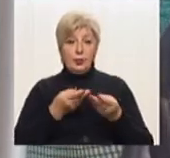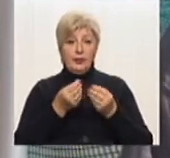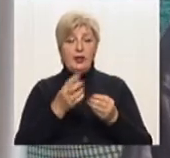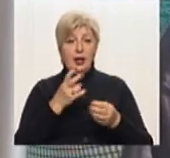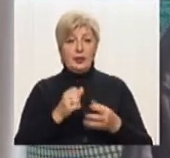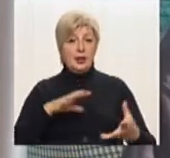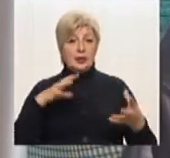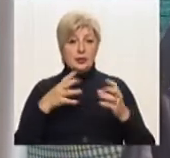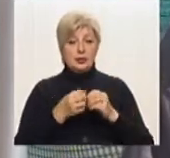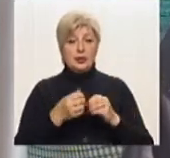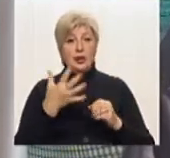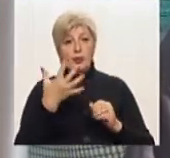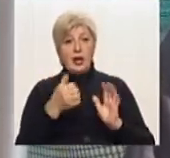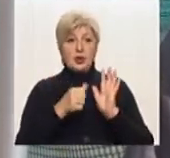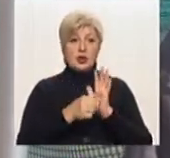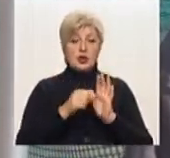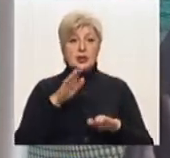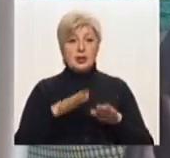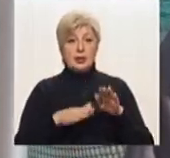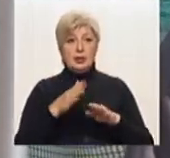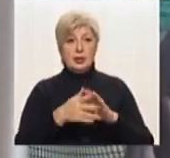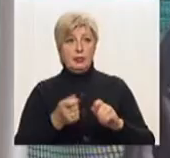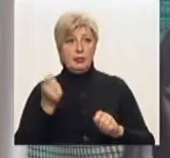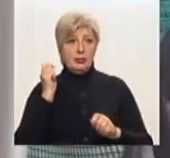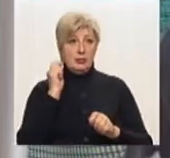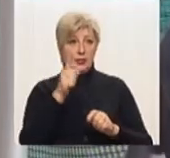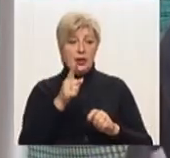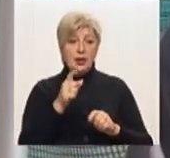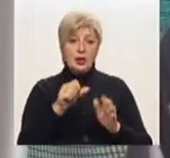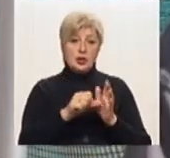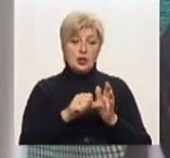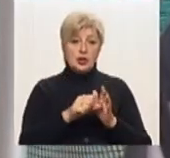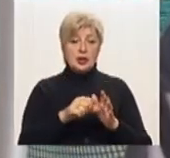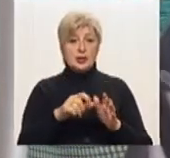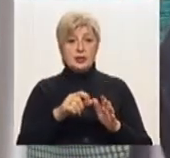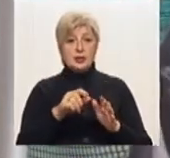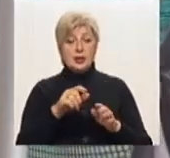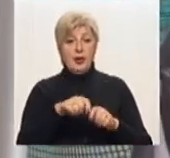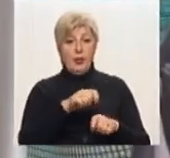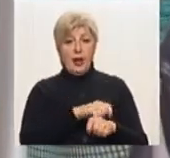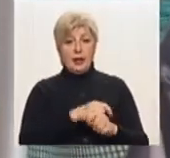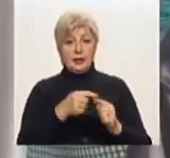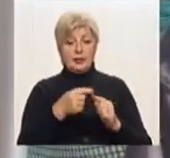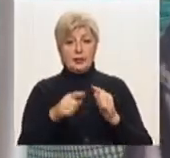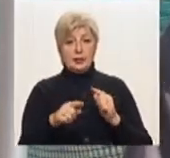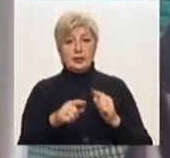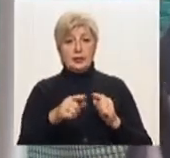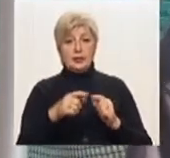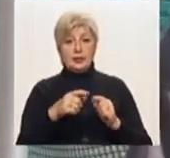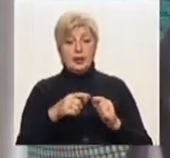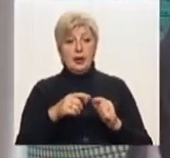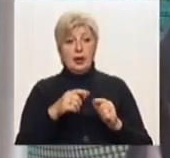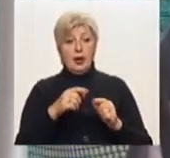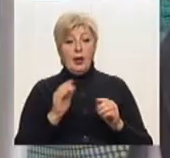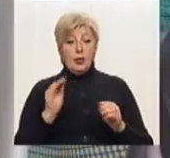П'ять кілограмів та шість кілограмів шість метрів розриву йде. Тобто, чим важче снаряд, тобто шість кілограмів, буде на сім метрів менший